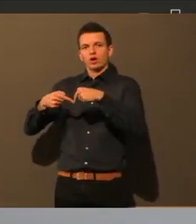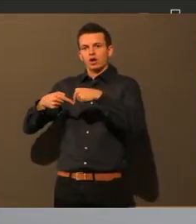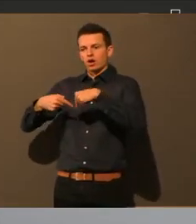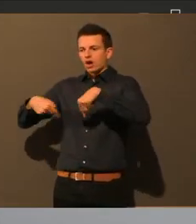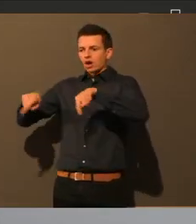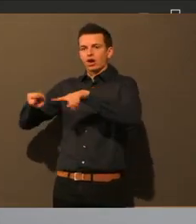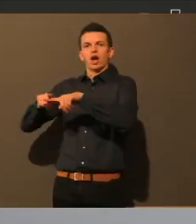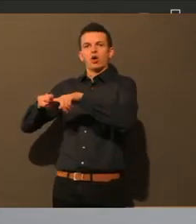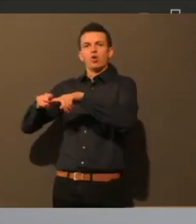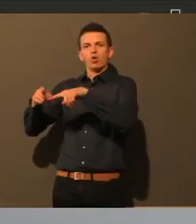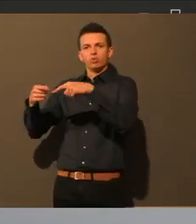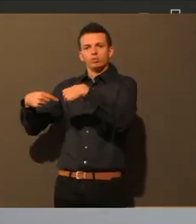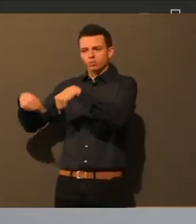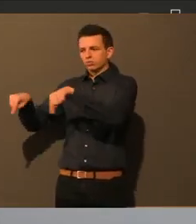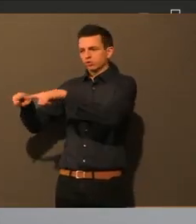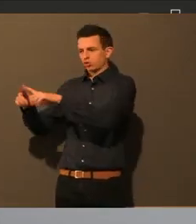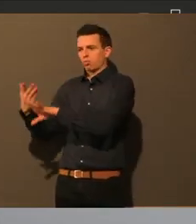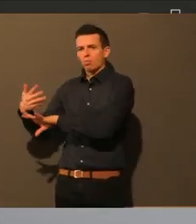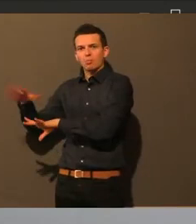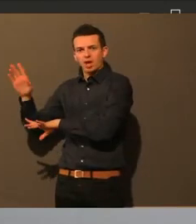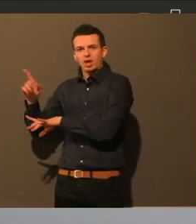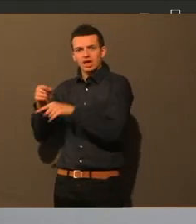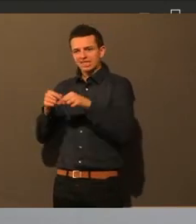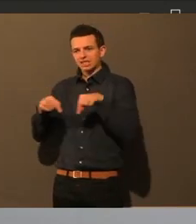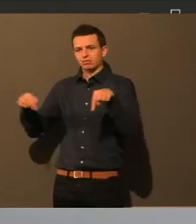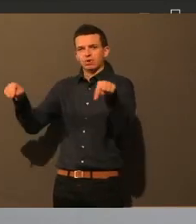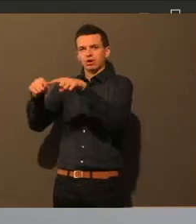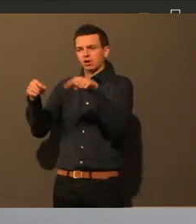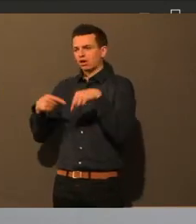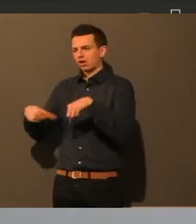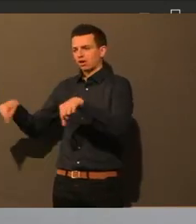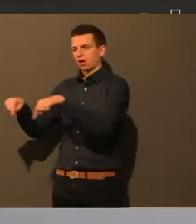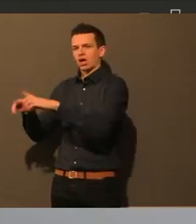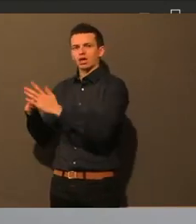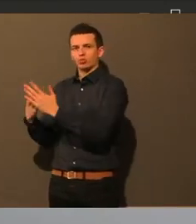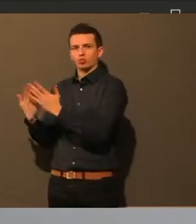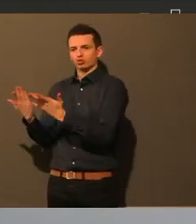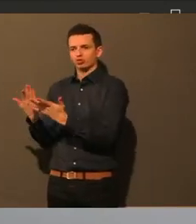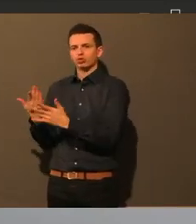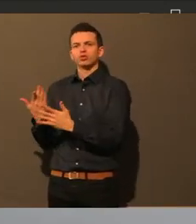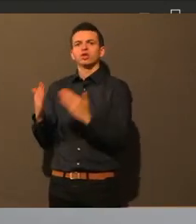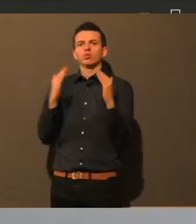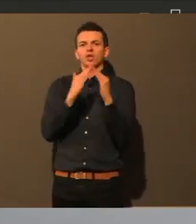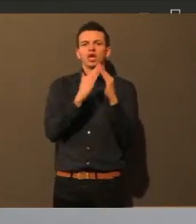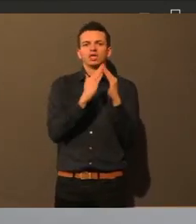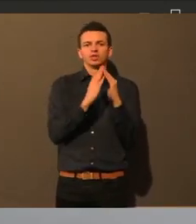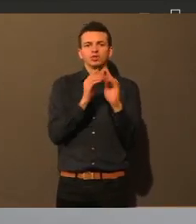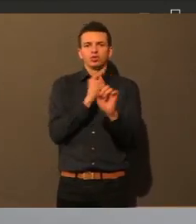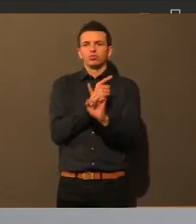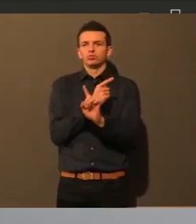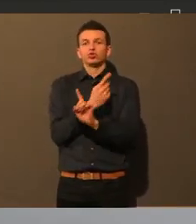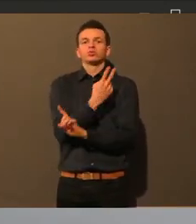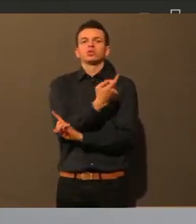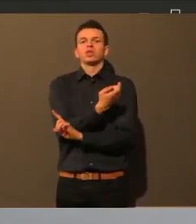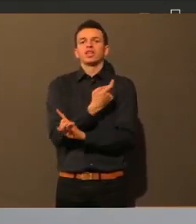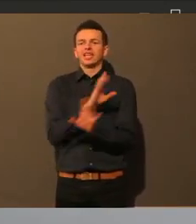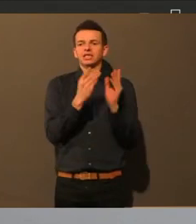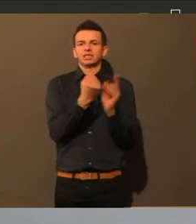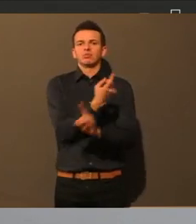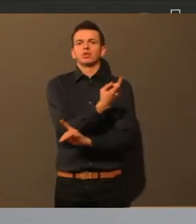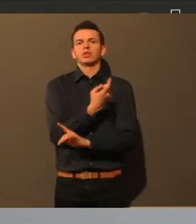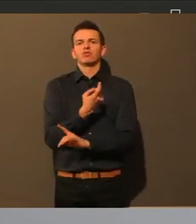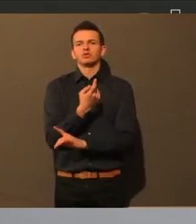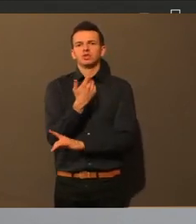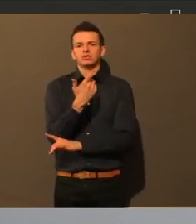zwei Gymnasium gibt es es jetzt anscheinend. der Wiedemann sagte letztens, dass es bei ihm in der Schule geht.